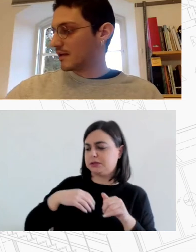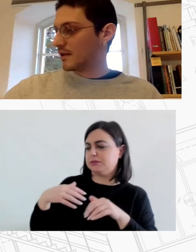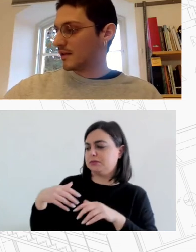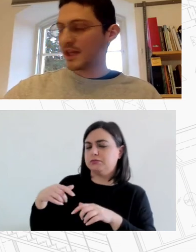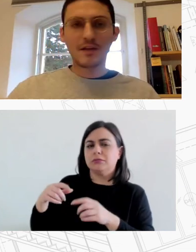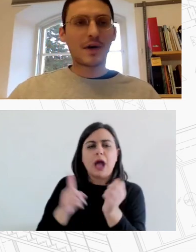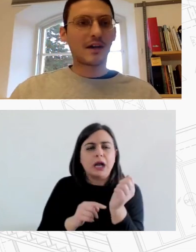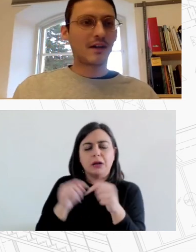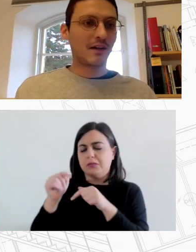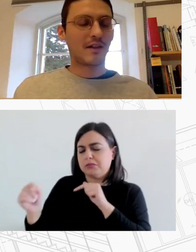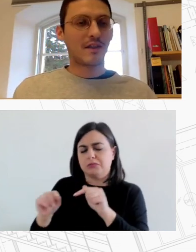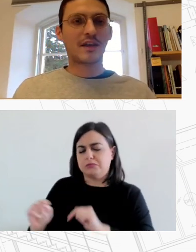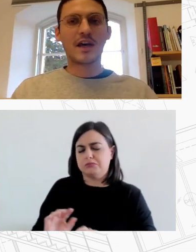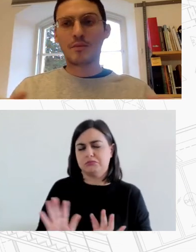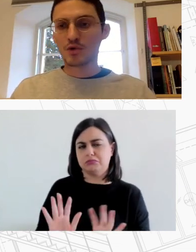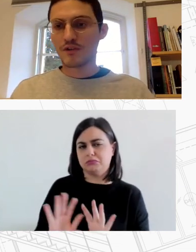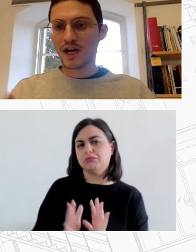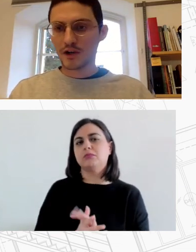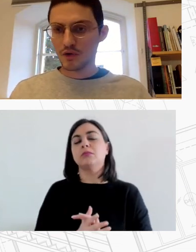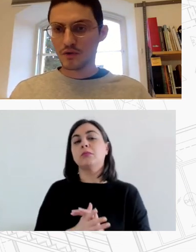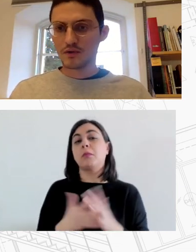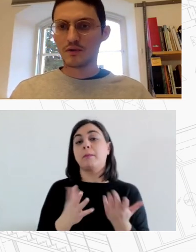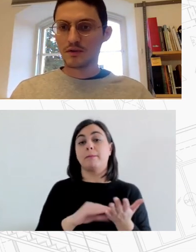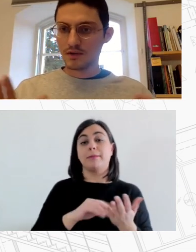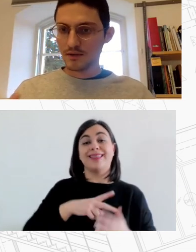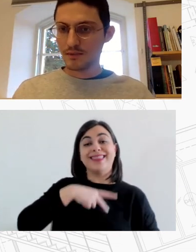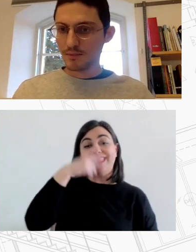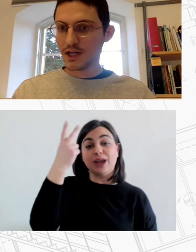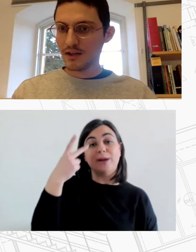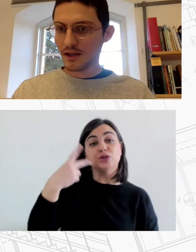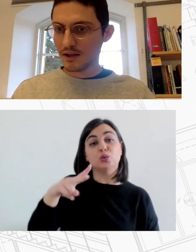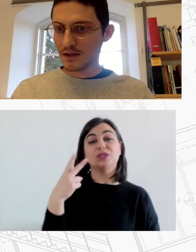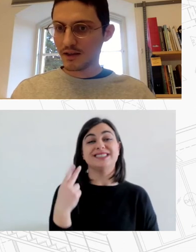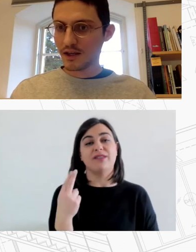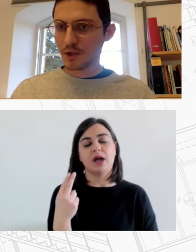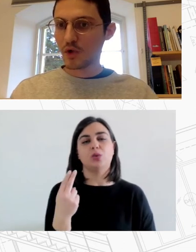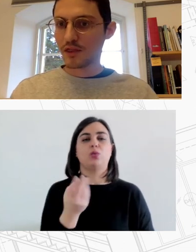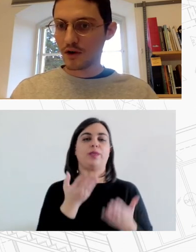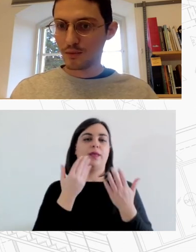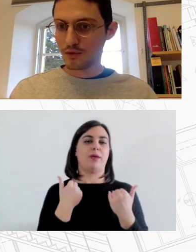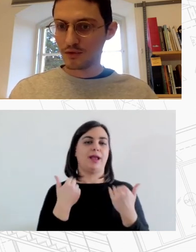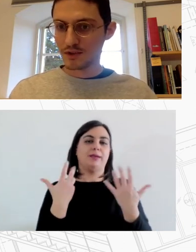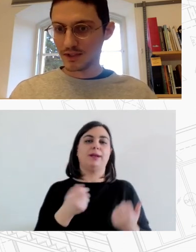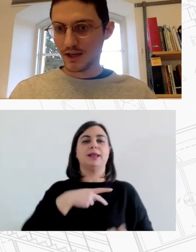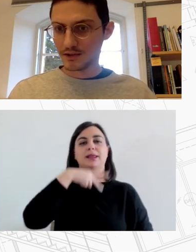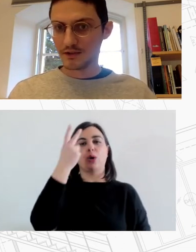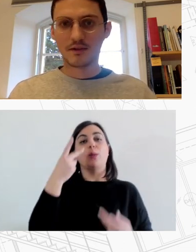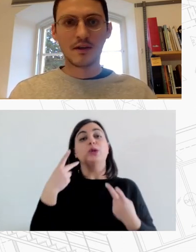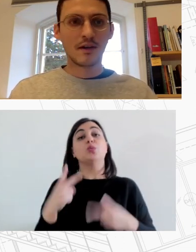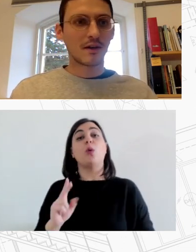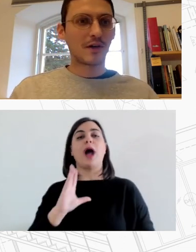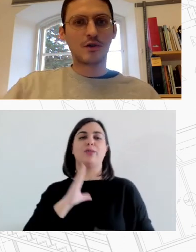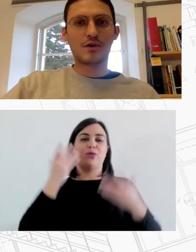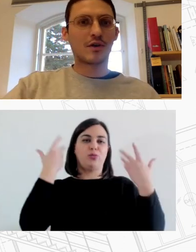δεν υπάρχει δικαίωμα του ζευγαριού Υπάρχει δικαίωμα του ανθρώπου στη στέγαση